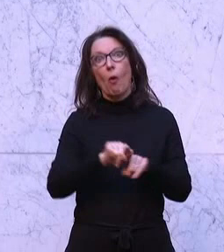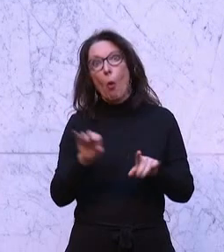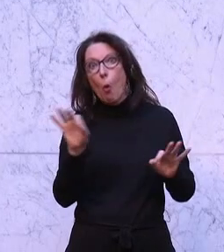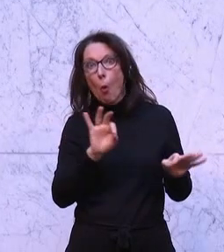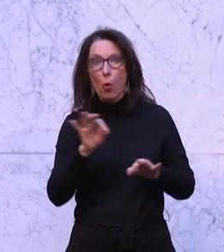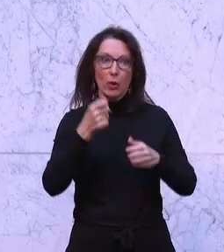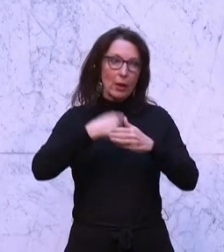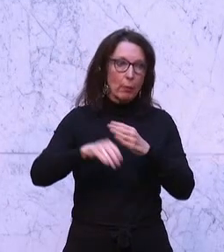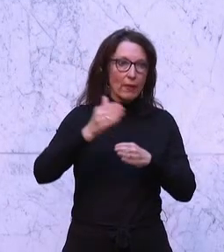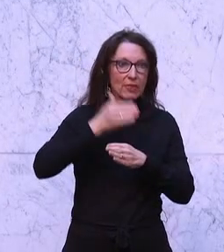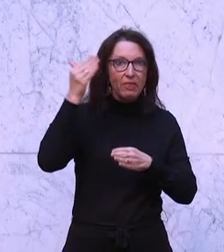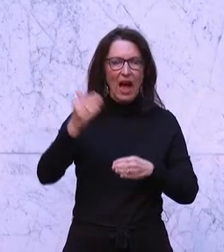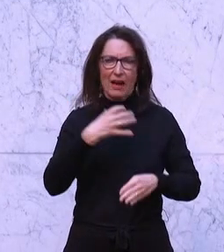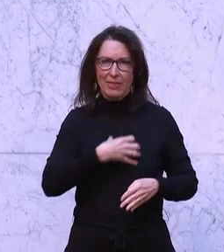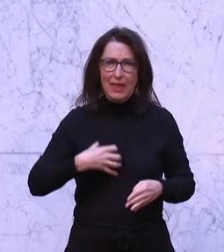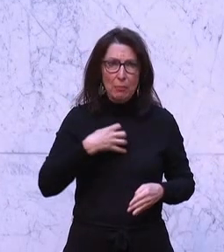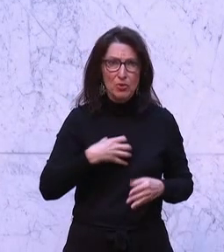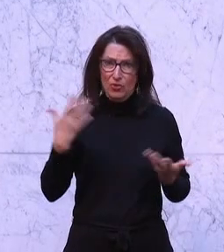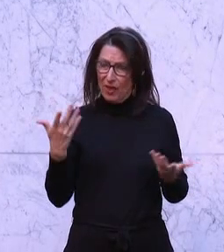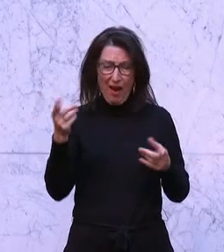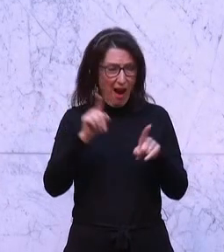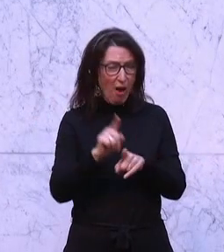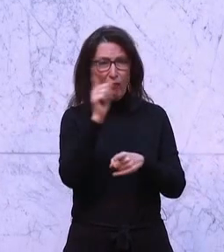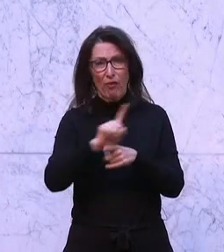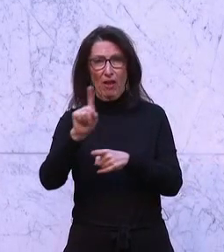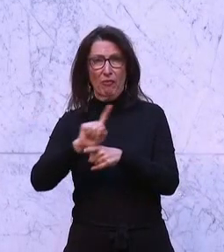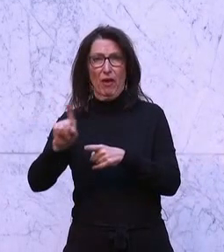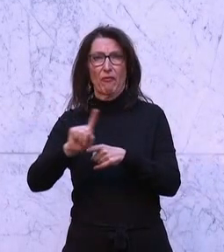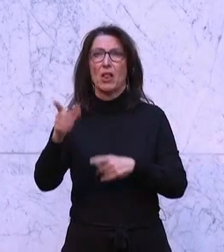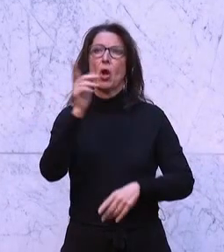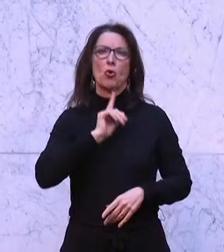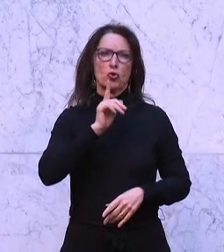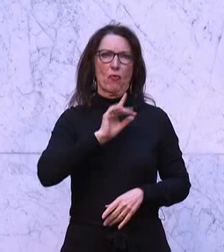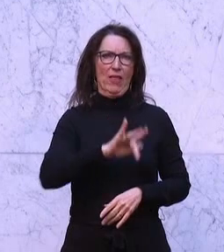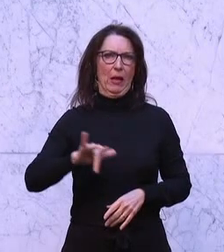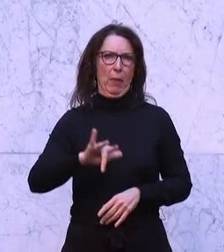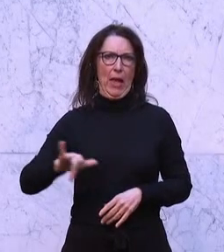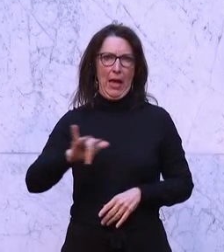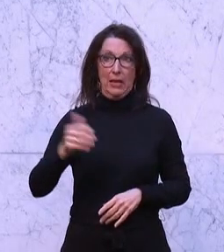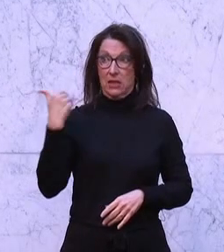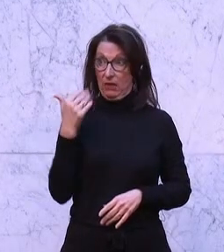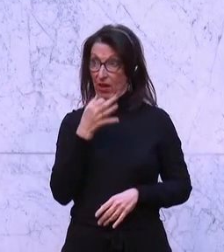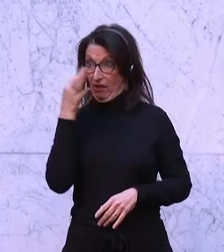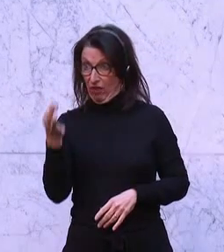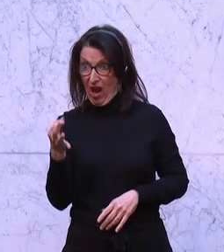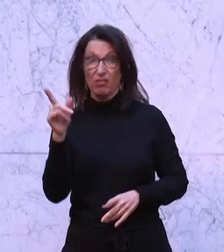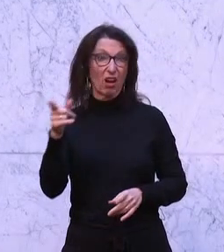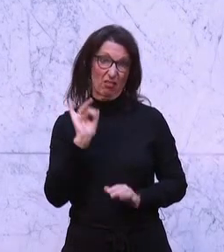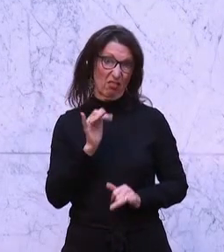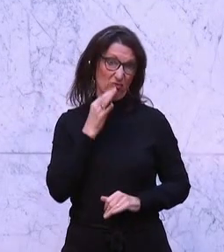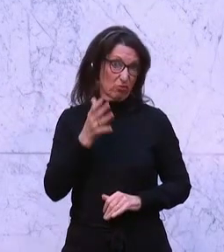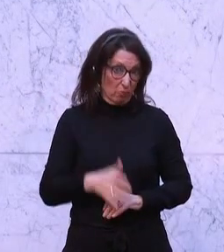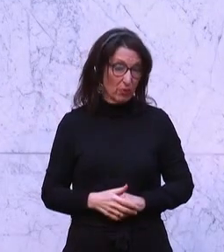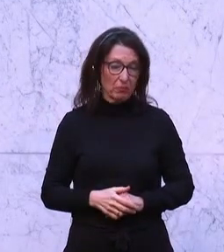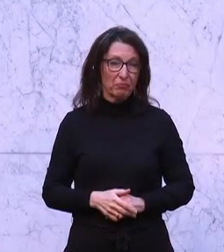auch keine entsprechende Versorgung Bettenmangelware. Und beides wurde im Hearing auf meine Nachfrage ganz klar bestätigt. Meine sehr